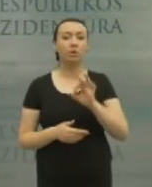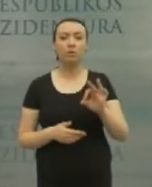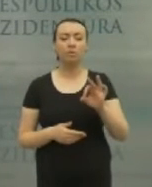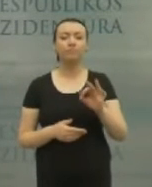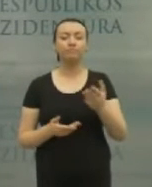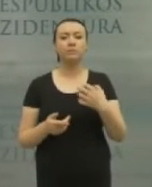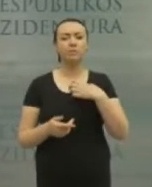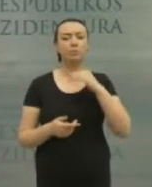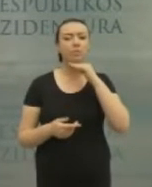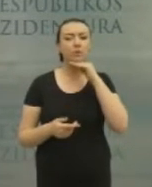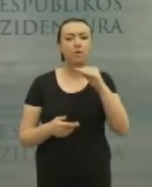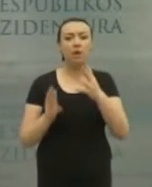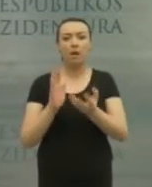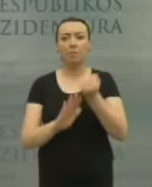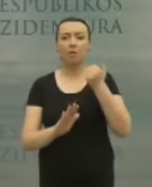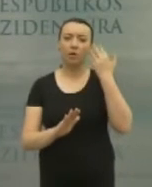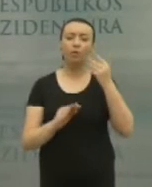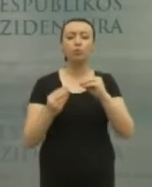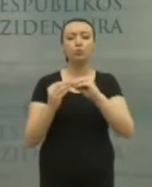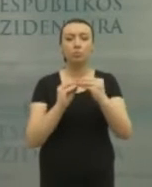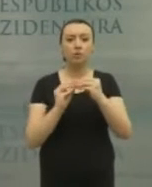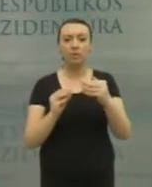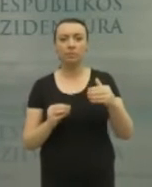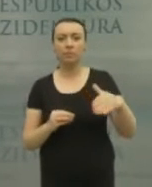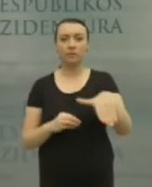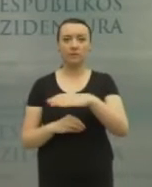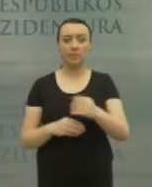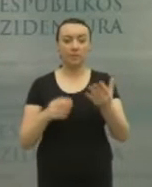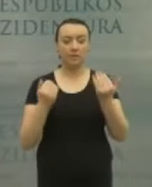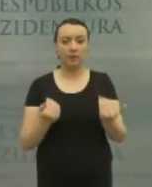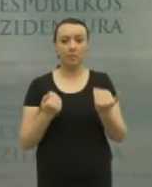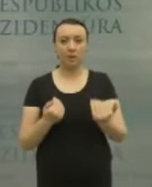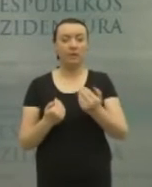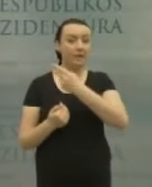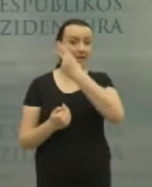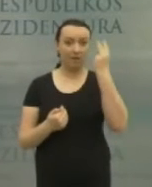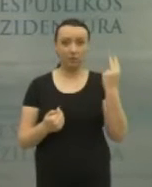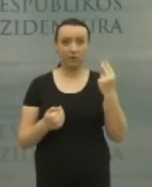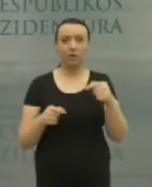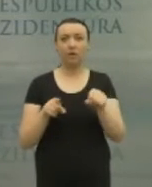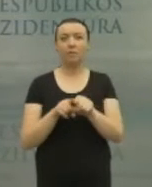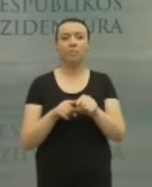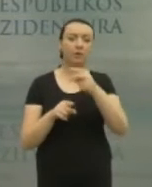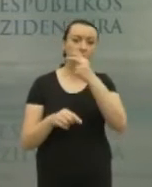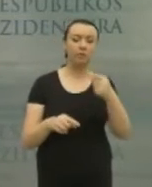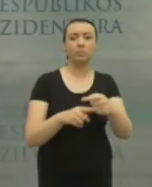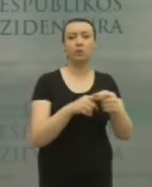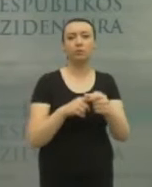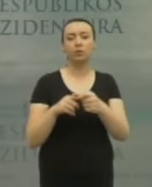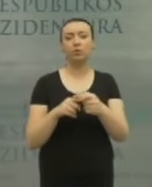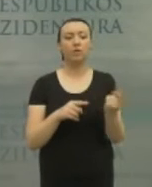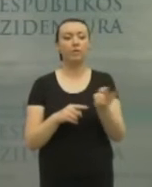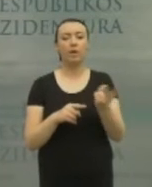aiškumas ir manau, kad sutarimas, jog tai, kas vyksta, nėra Lietuvos ir Baltarusijos kažkoks